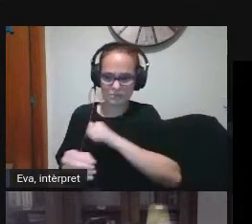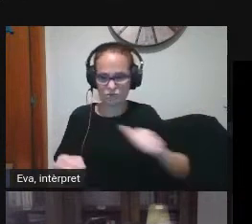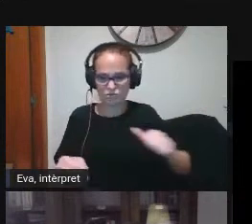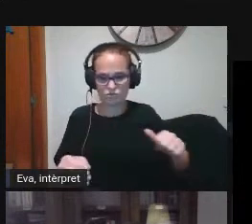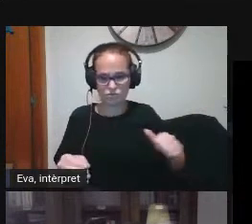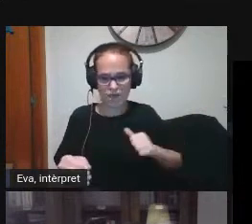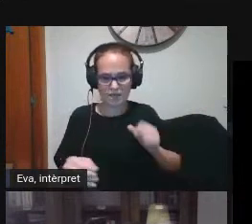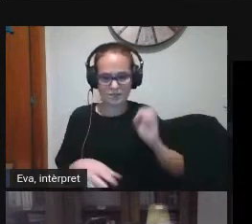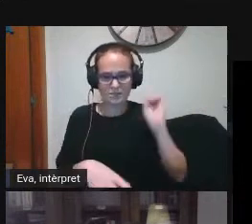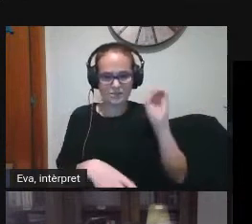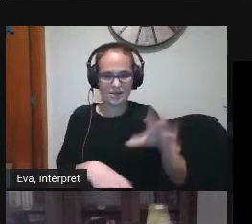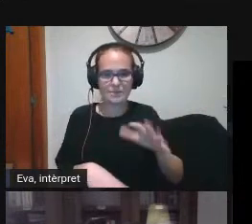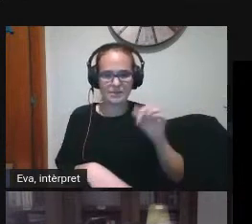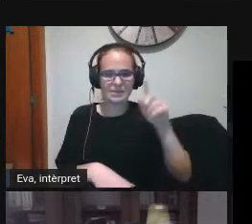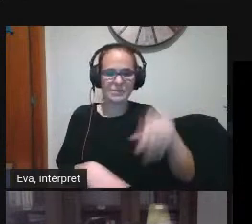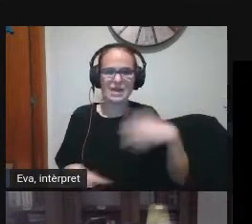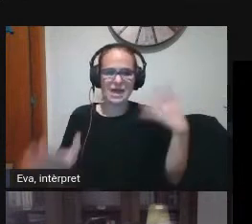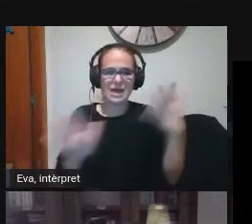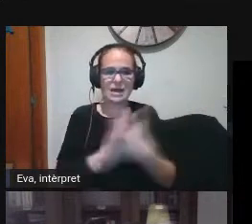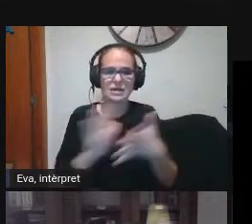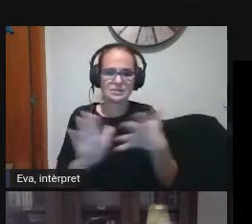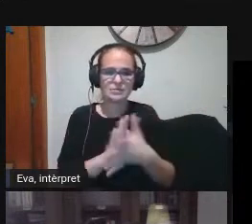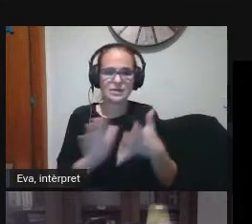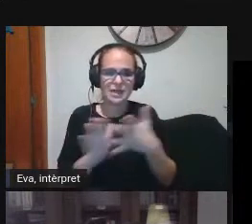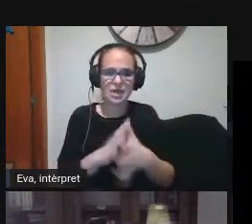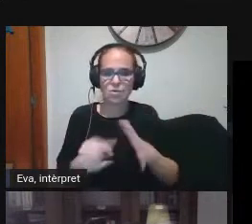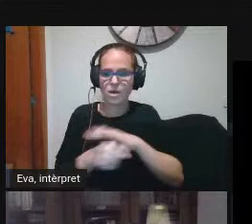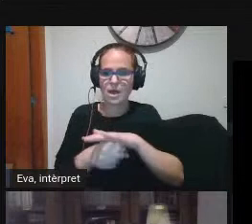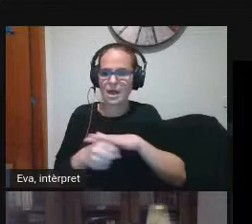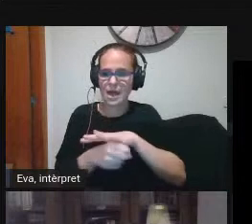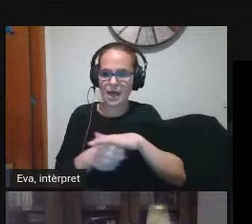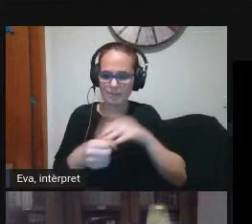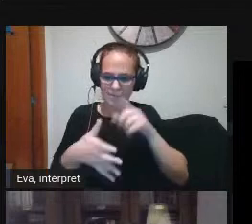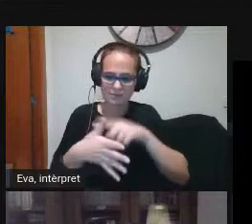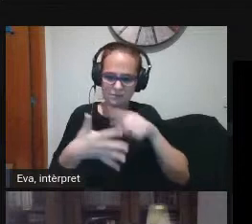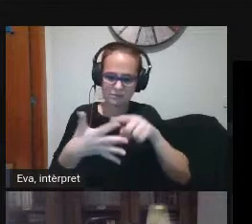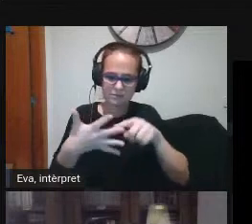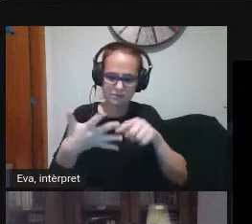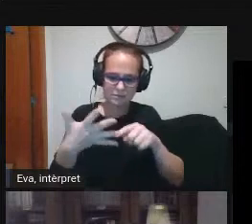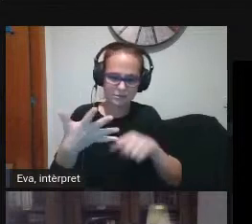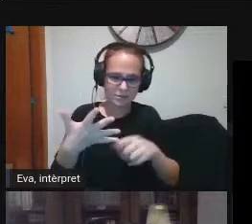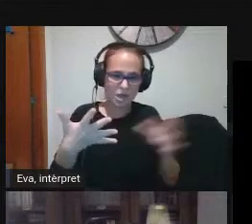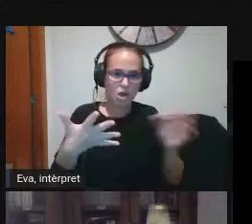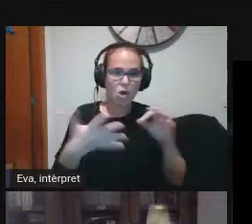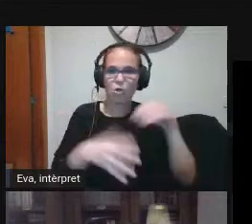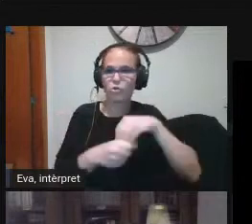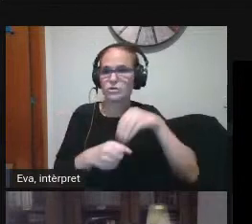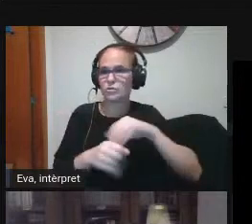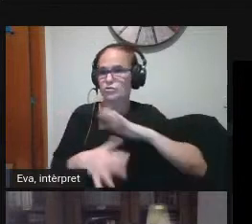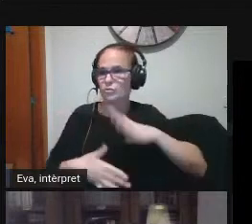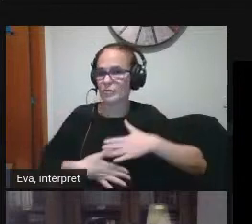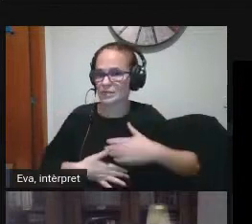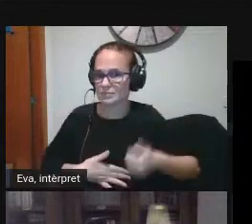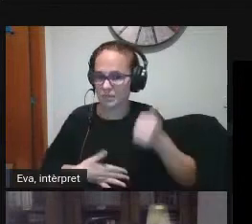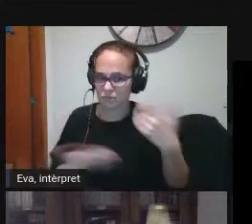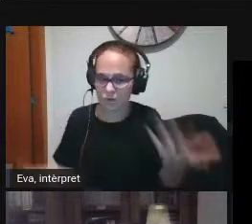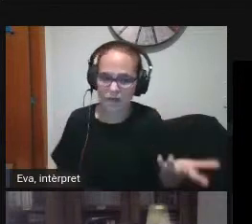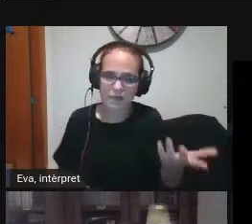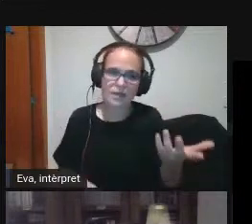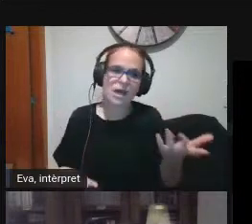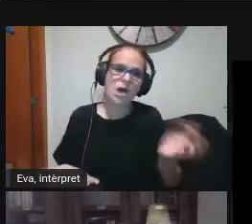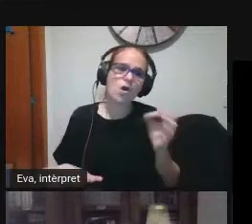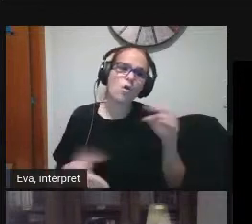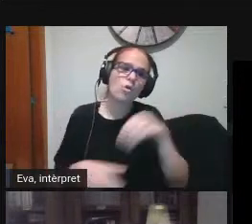sinó que expliqueu quina dimensió o continguts us han sorprès quins continguts